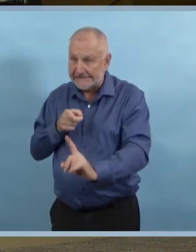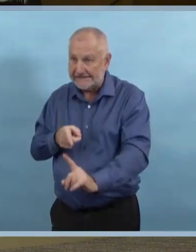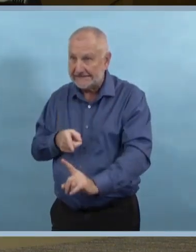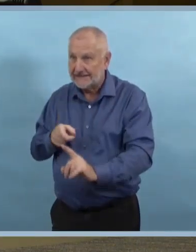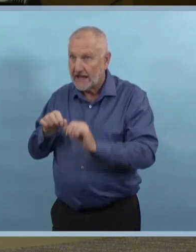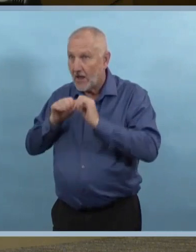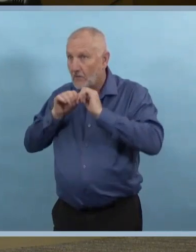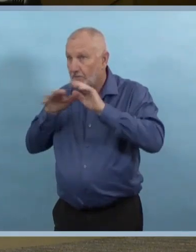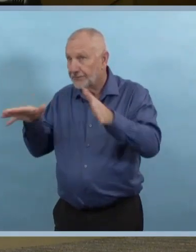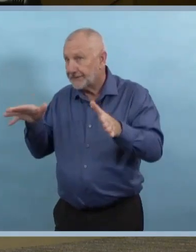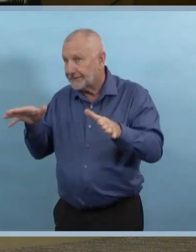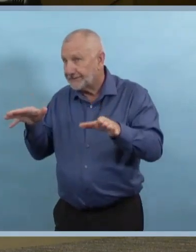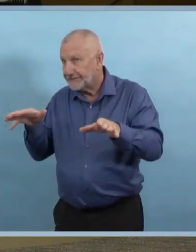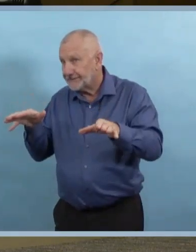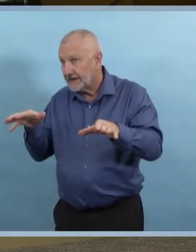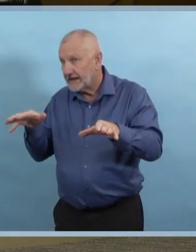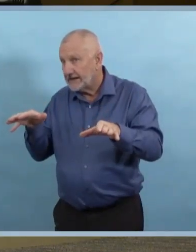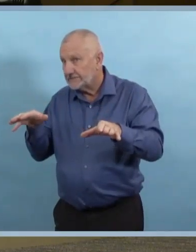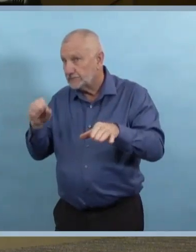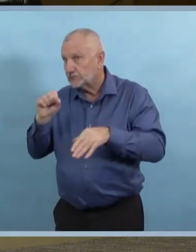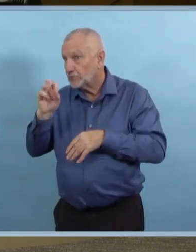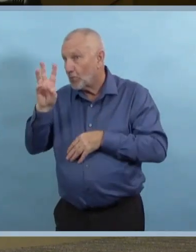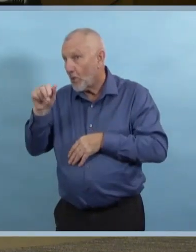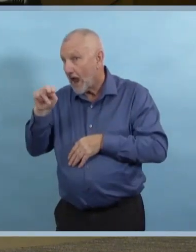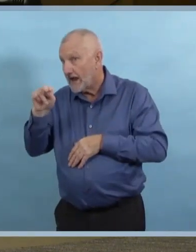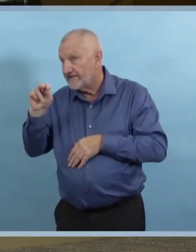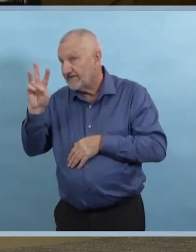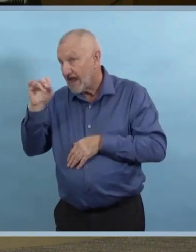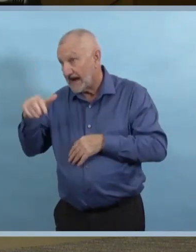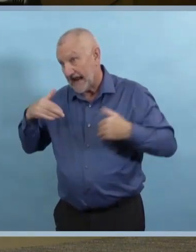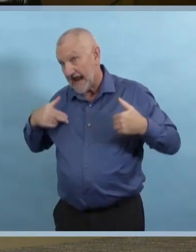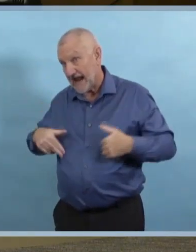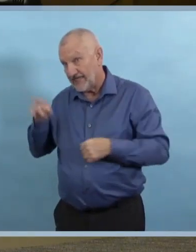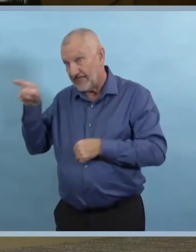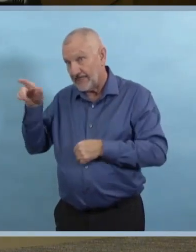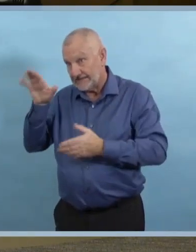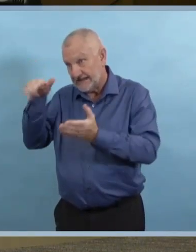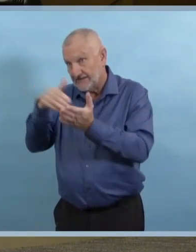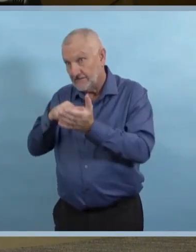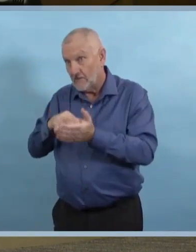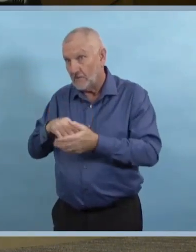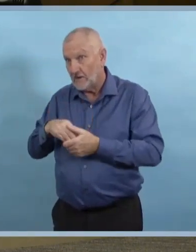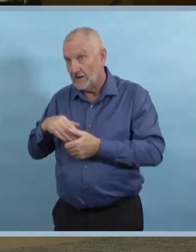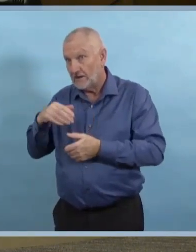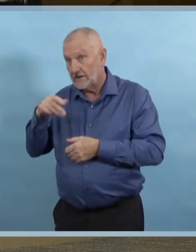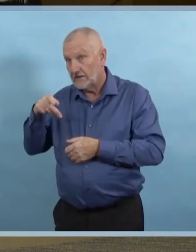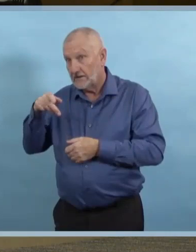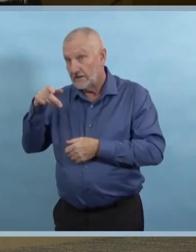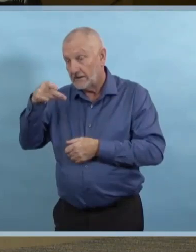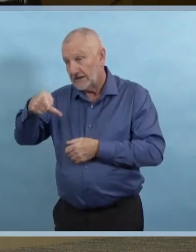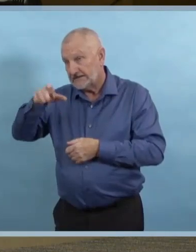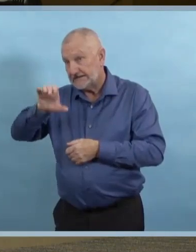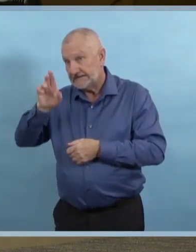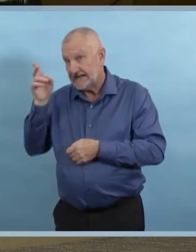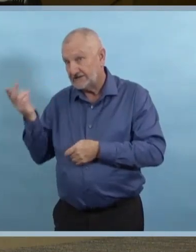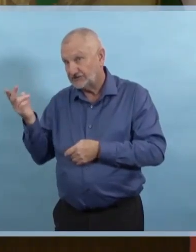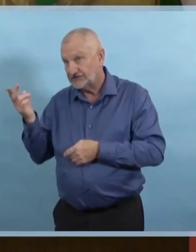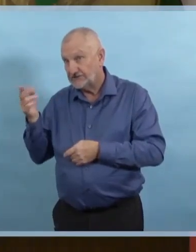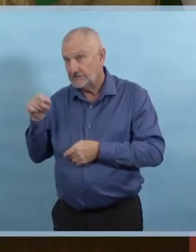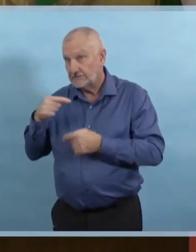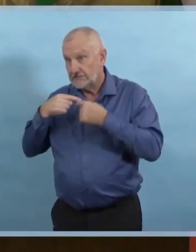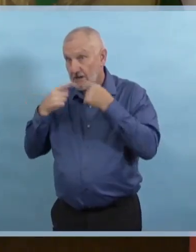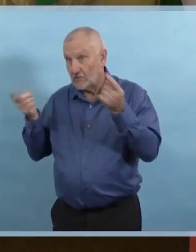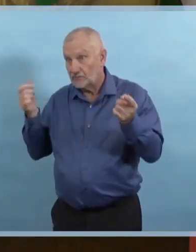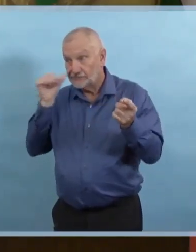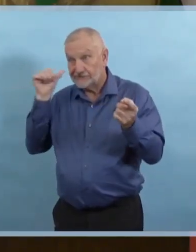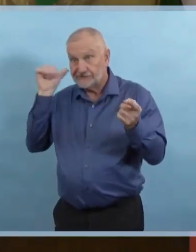de soins personnels de Swan Valley qui ont été déclarés hier? Je n'ai pas de renseignements sur cette éclosion. Nous continuons l